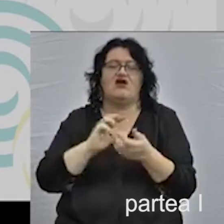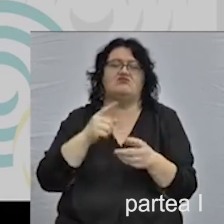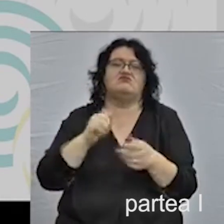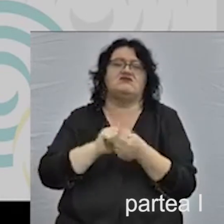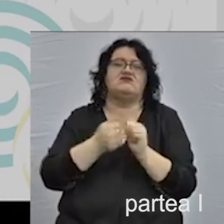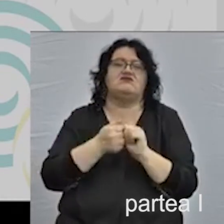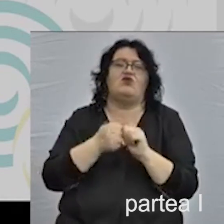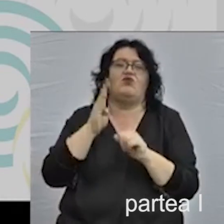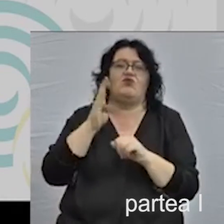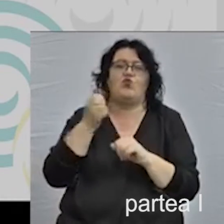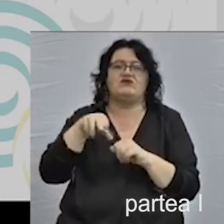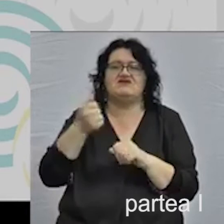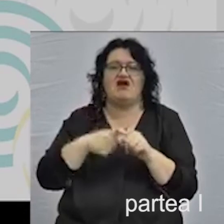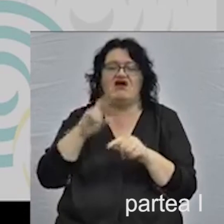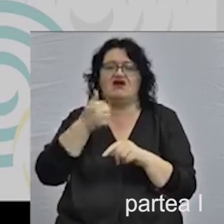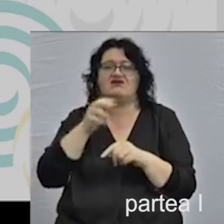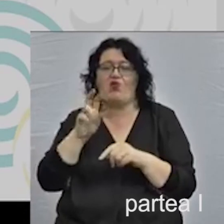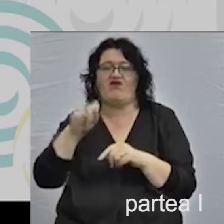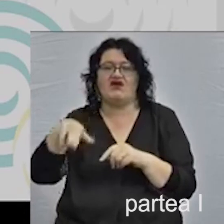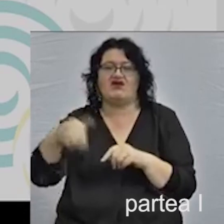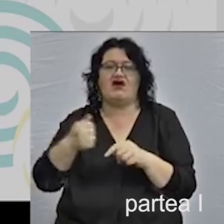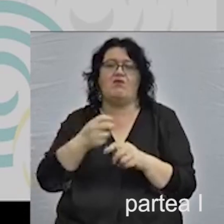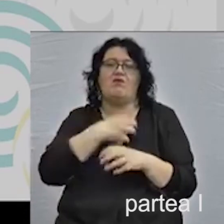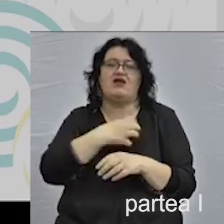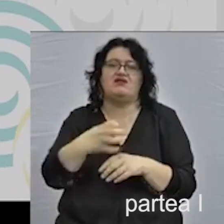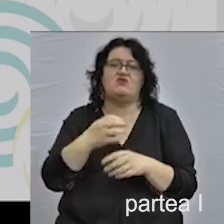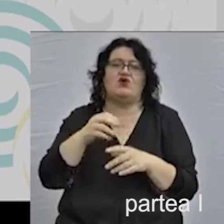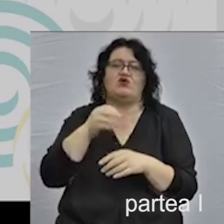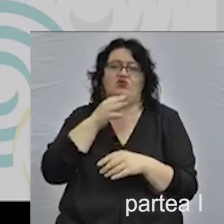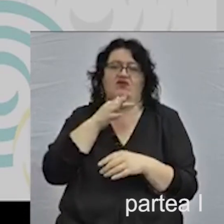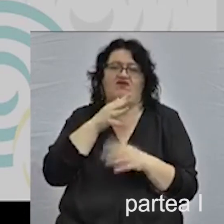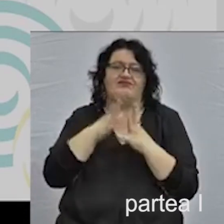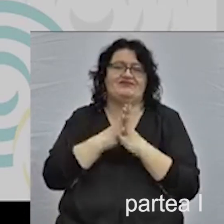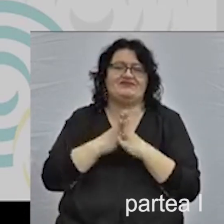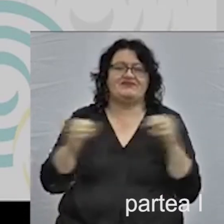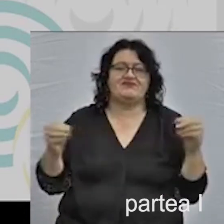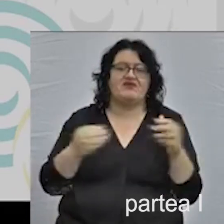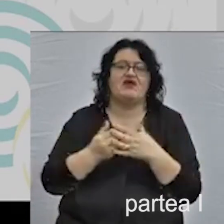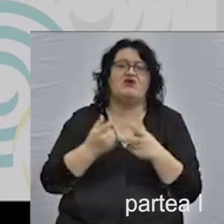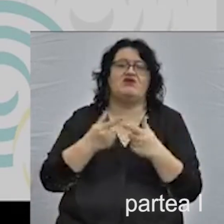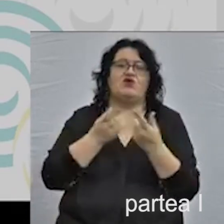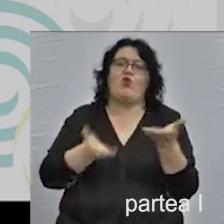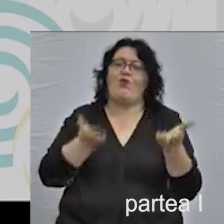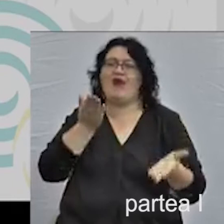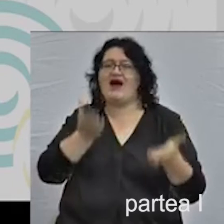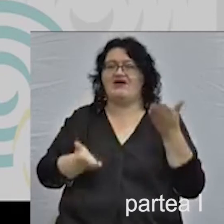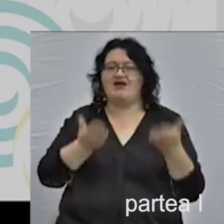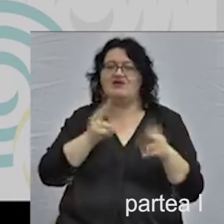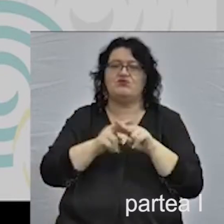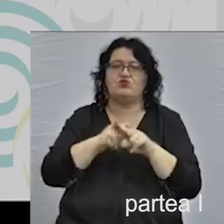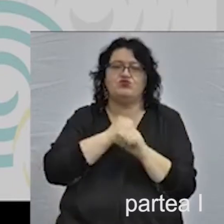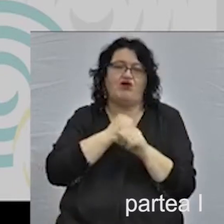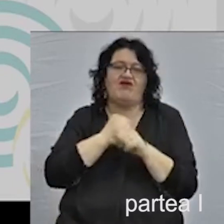Bosnia și Herțegovina, patrimoniul cultural evre să fie ecvasie inexistent. Comparând asta cu ceea ce